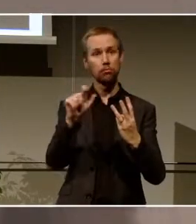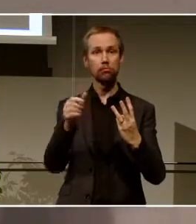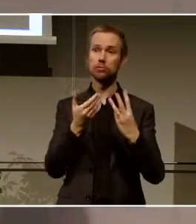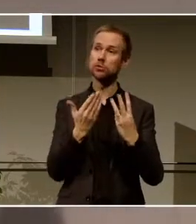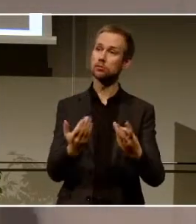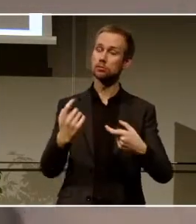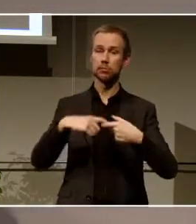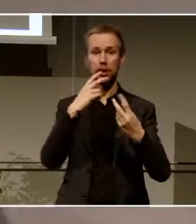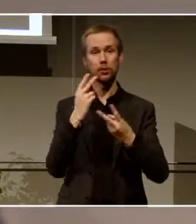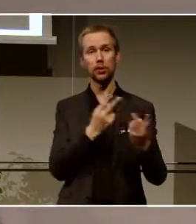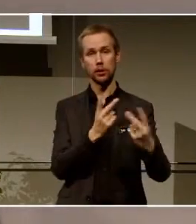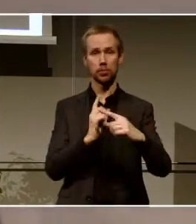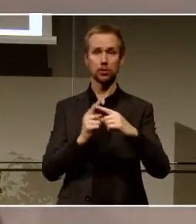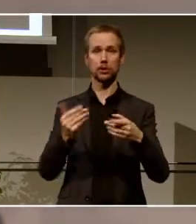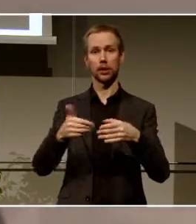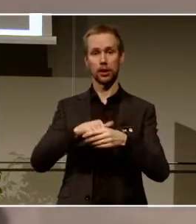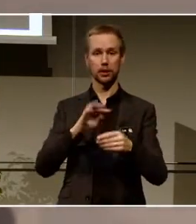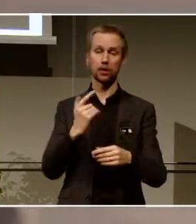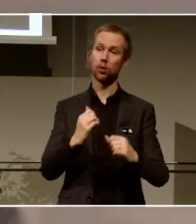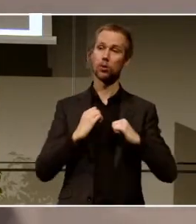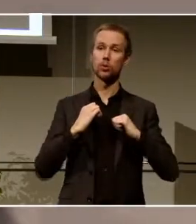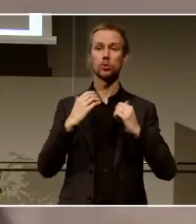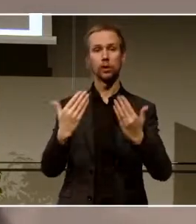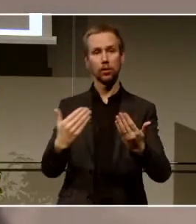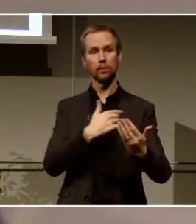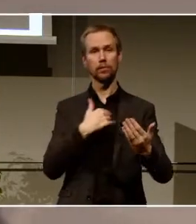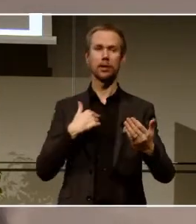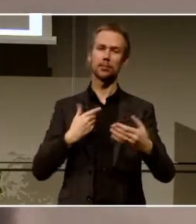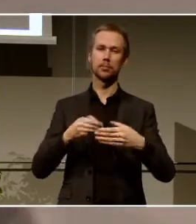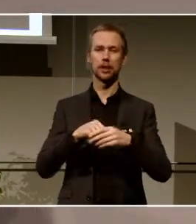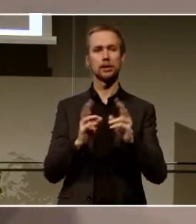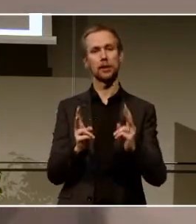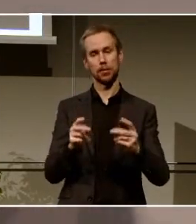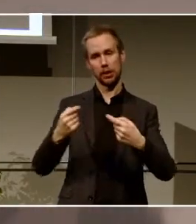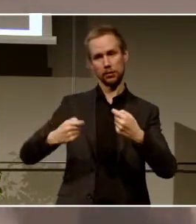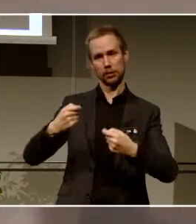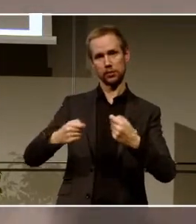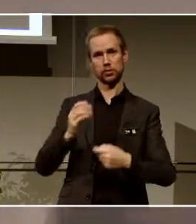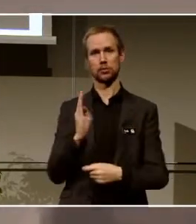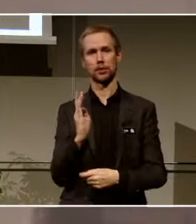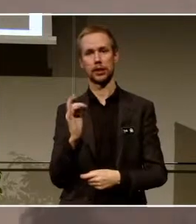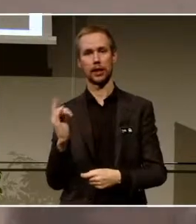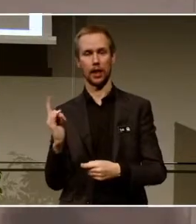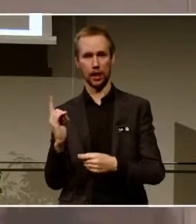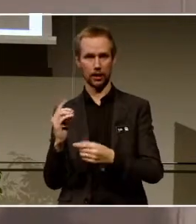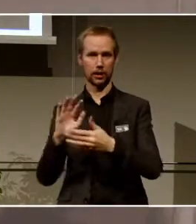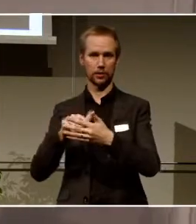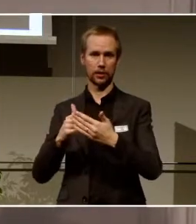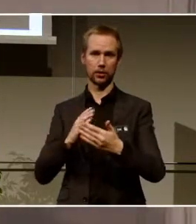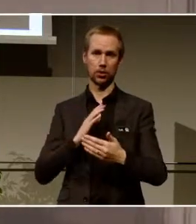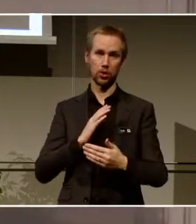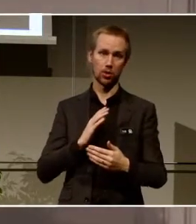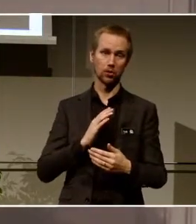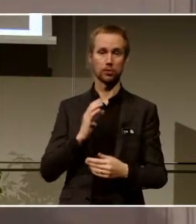Självklart är vi ju också med i de kampanjer som Digidel-nätverket har. Med All Digital Week och E